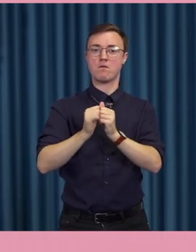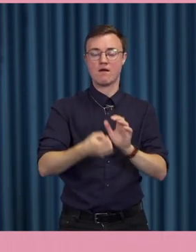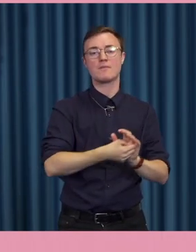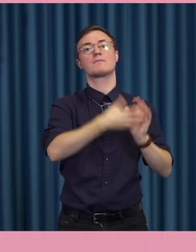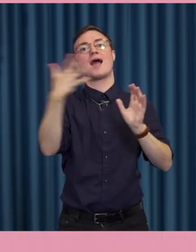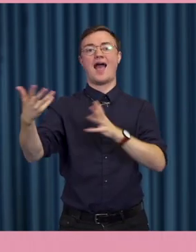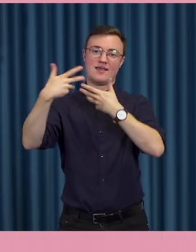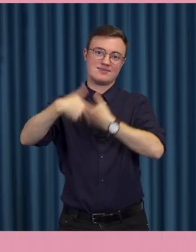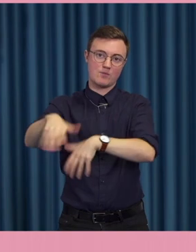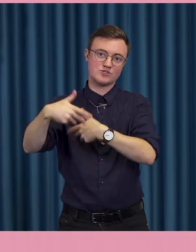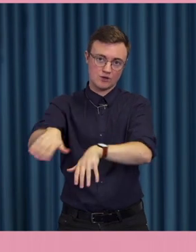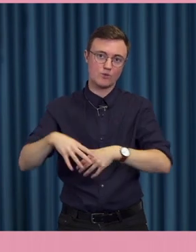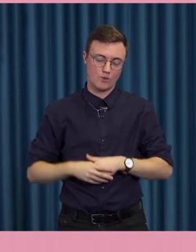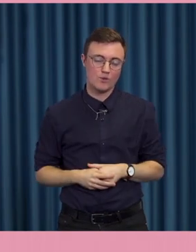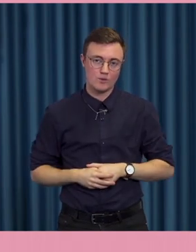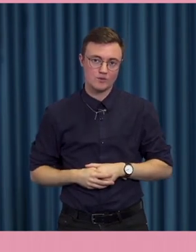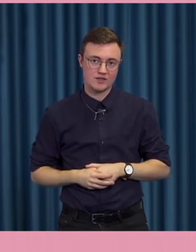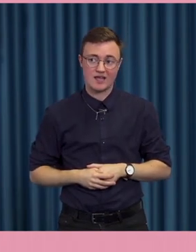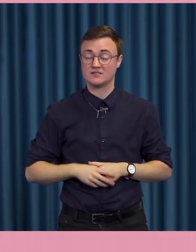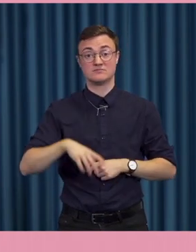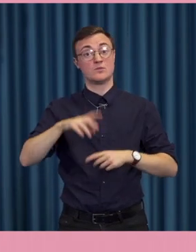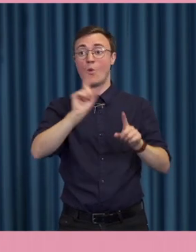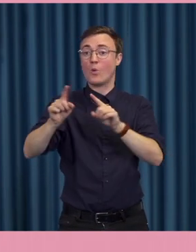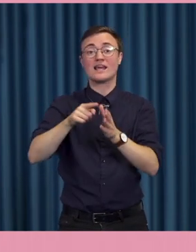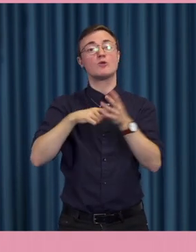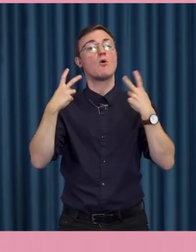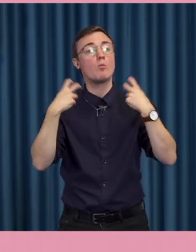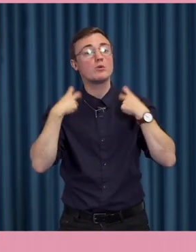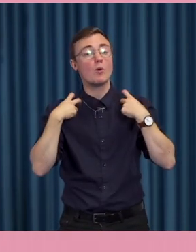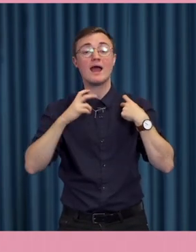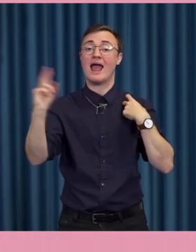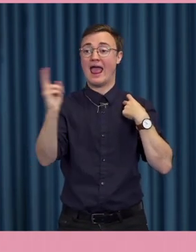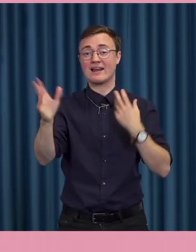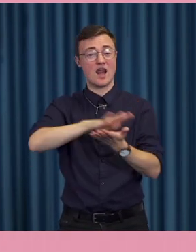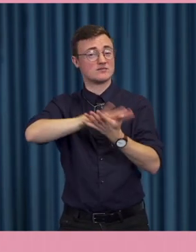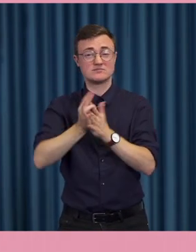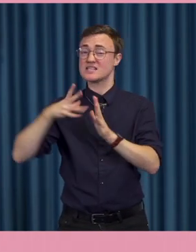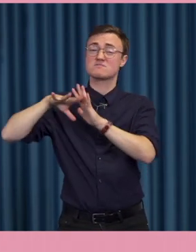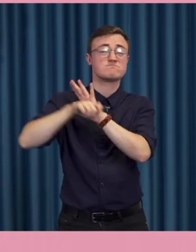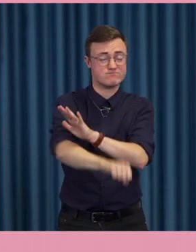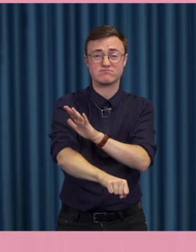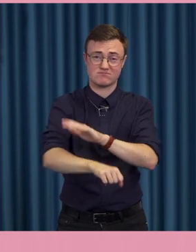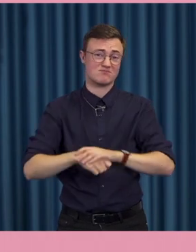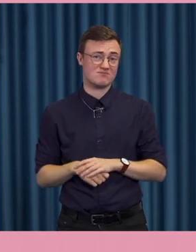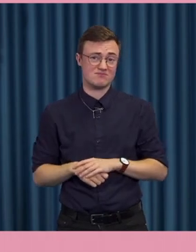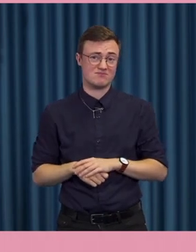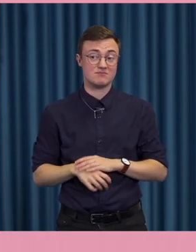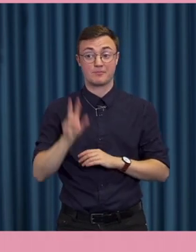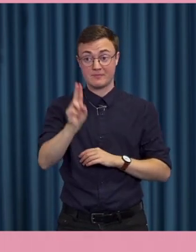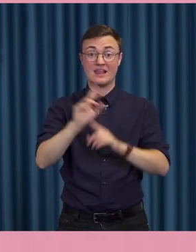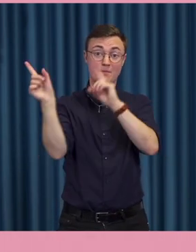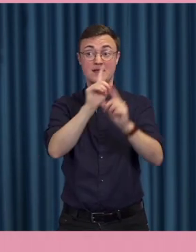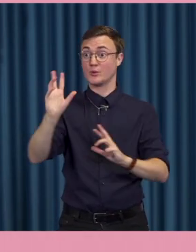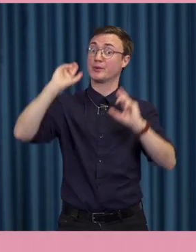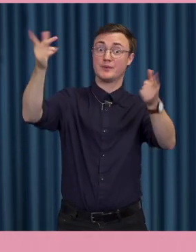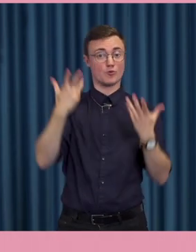demonstrationer. Upprop av olika slag. Men det kan också leda till rent sabotage. Att man får faktiskt människor att gå ut och